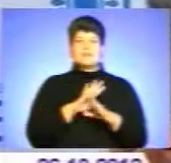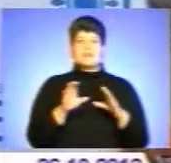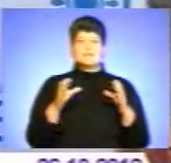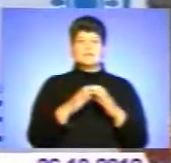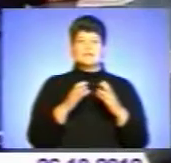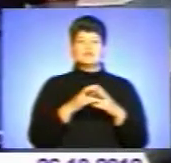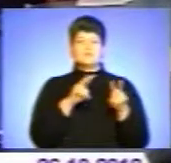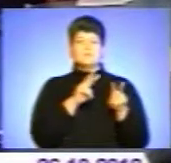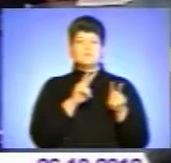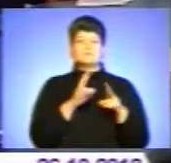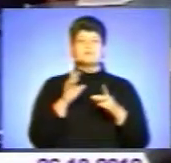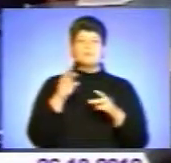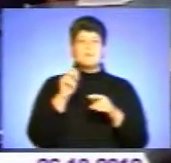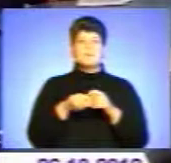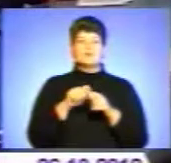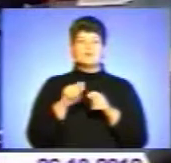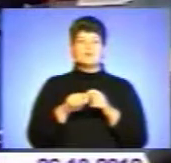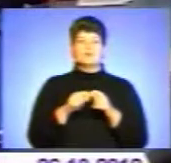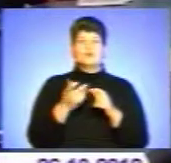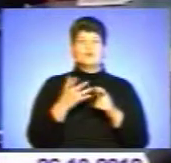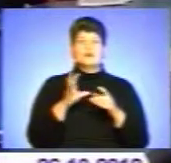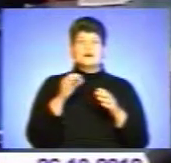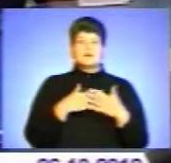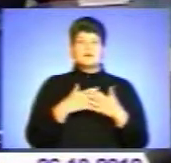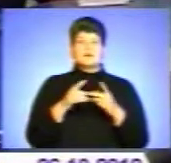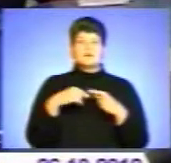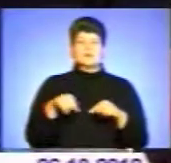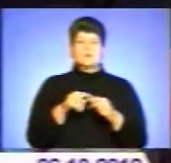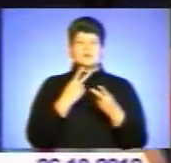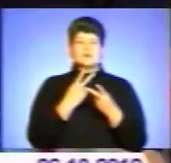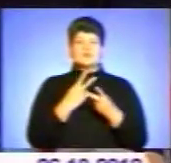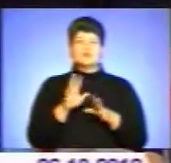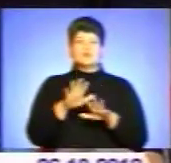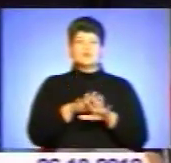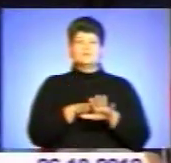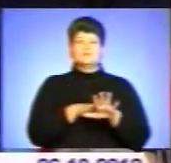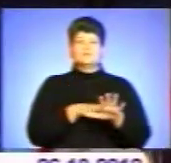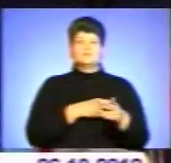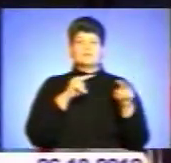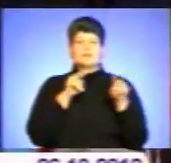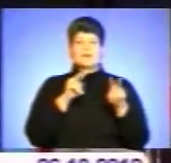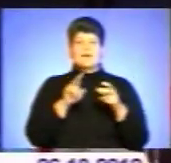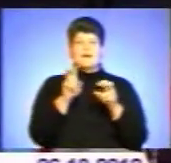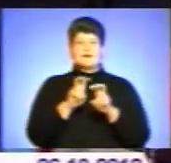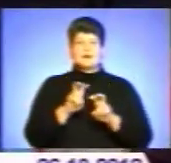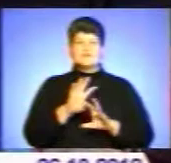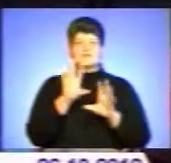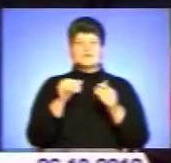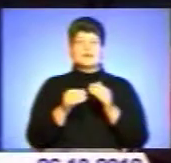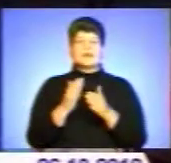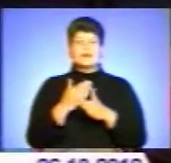та моніторингу виборів громадськими організаціями, яка передбачає довгострокове спостереження і аналіз усіх етапів